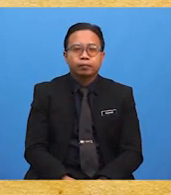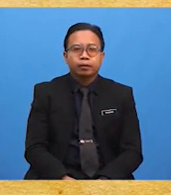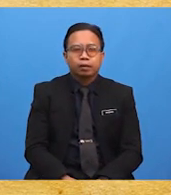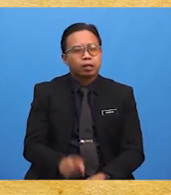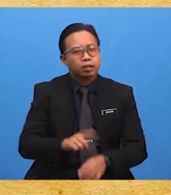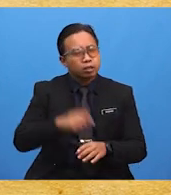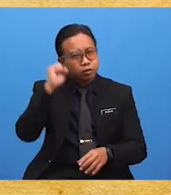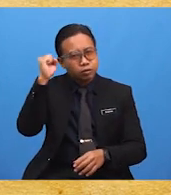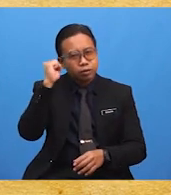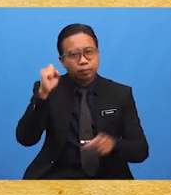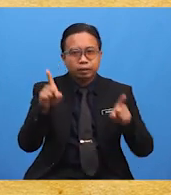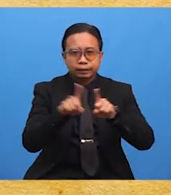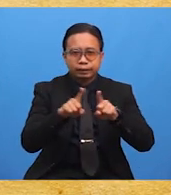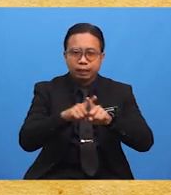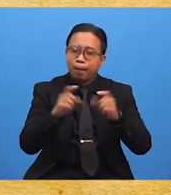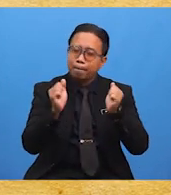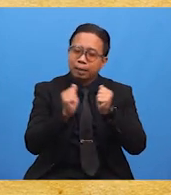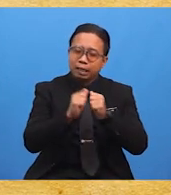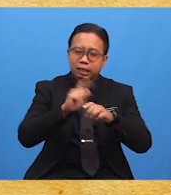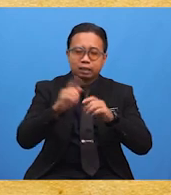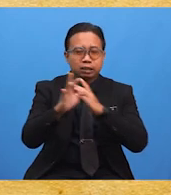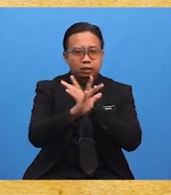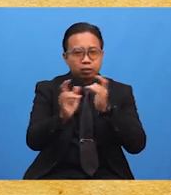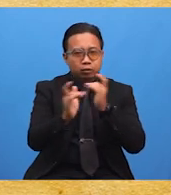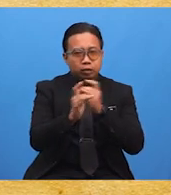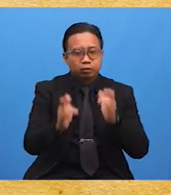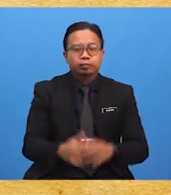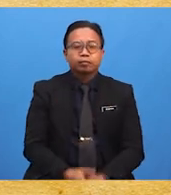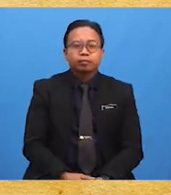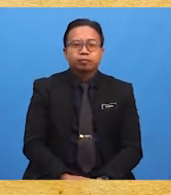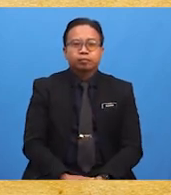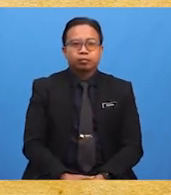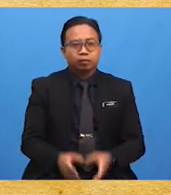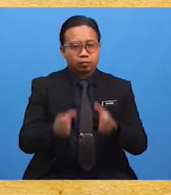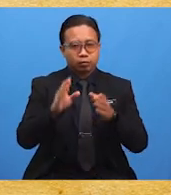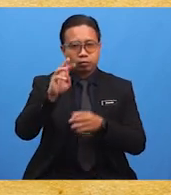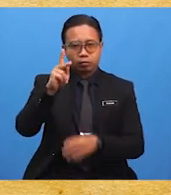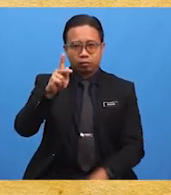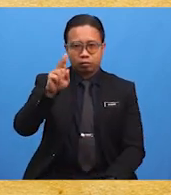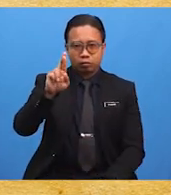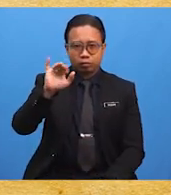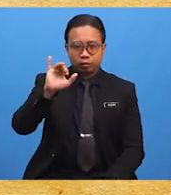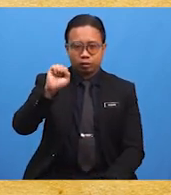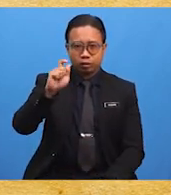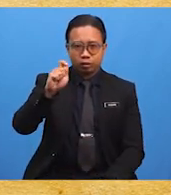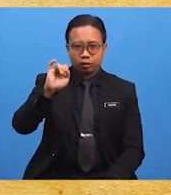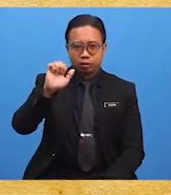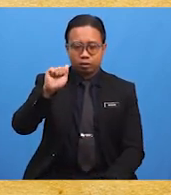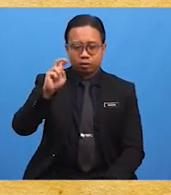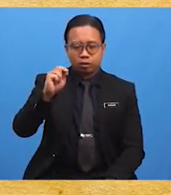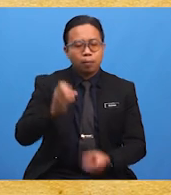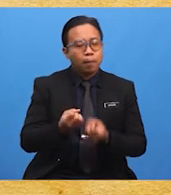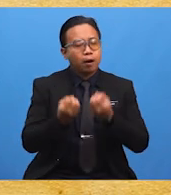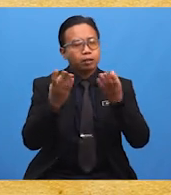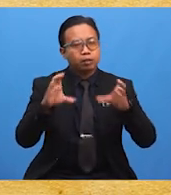Sabah agak sama dengan keadaan di Sarawak iaitu Mubalek Christian banyak menubuhkan sekolah di sana